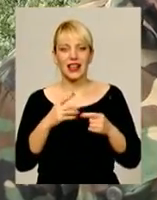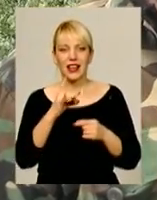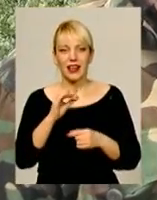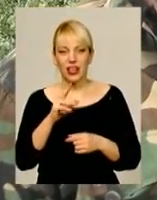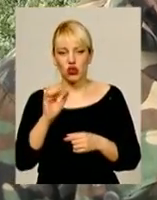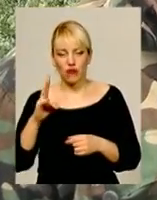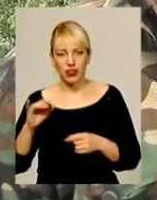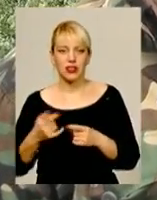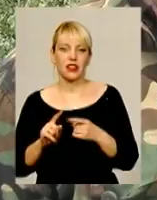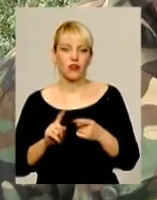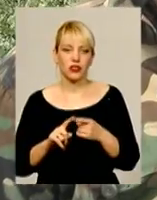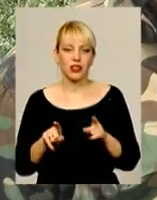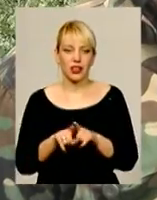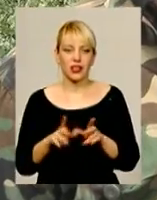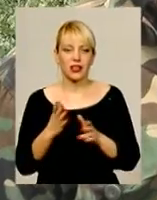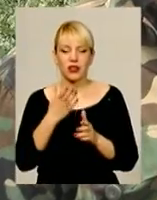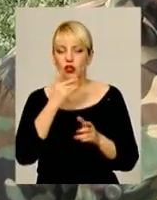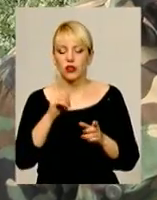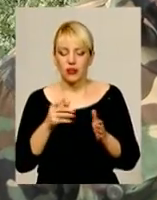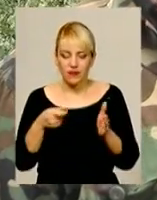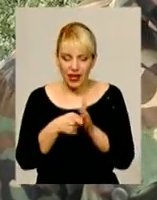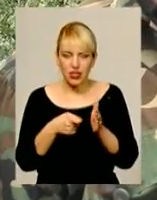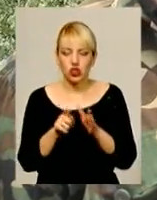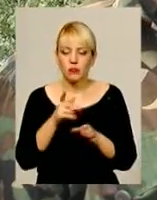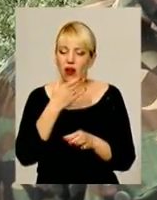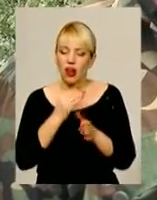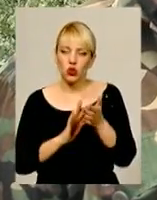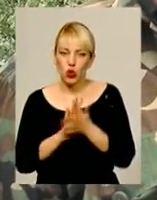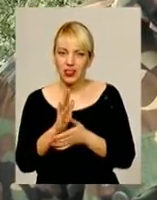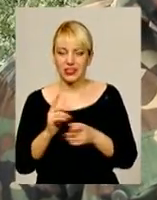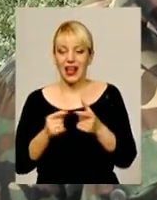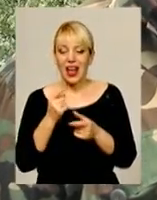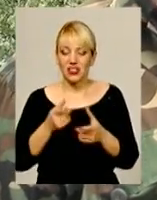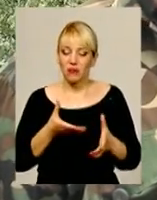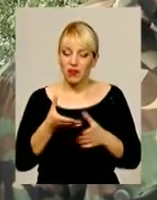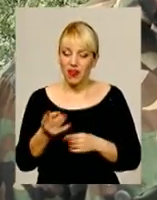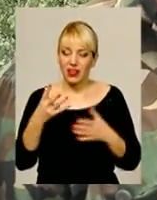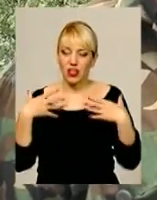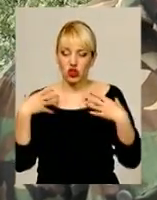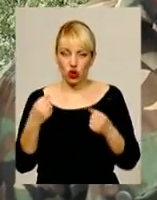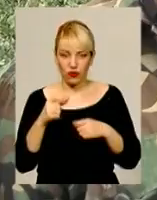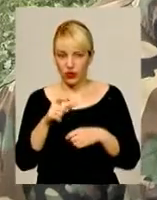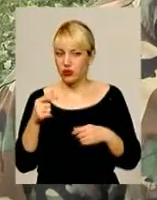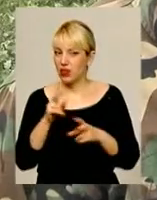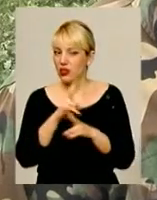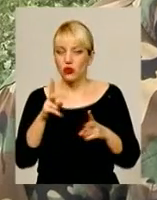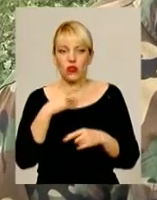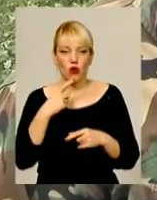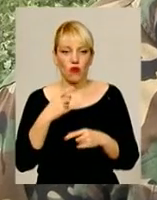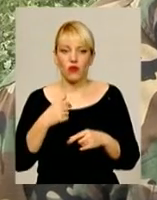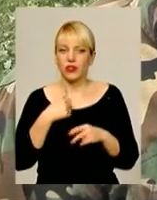він дуже гарно ріс. Але чи впливає він на здоров'я людей, ніхто не каже, і я не знаю. Ми